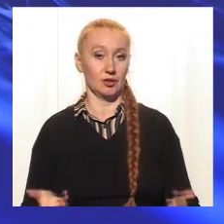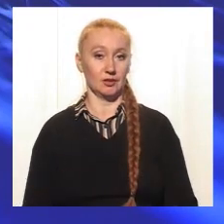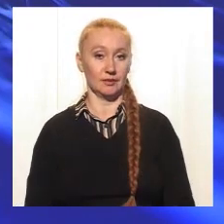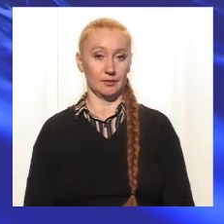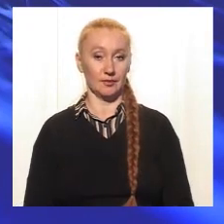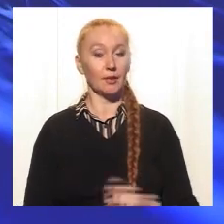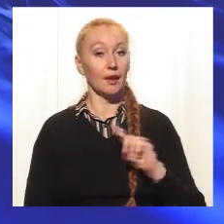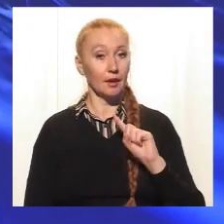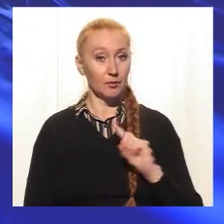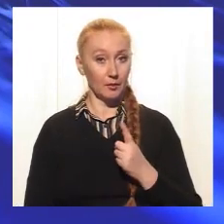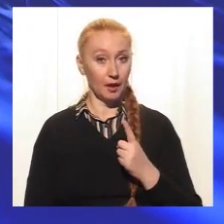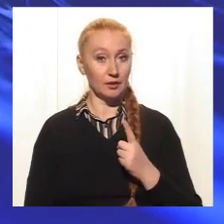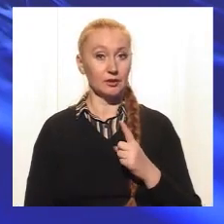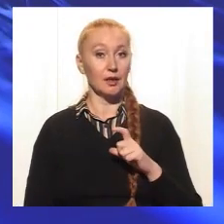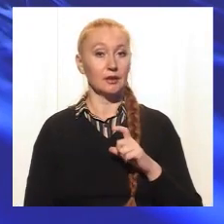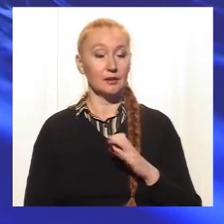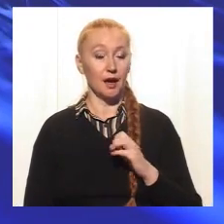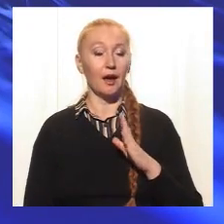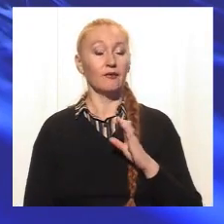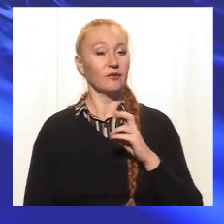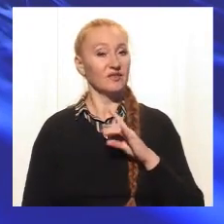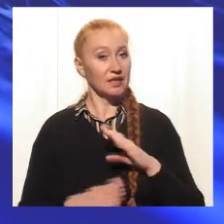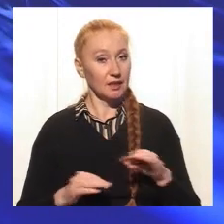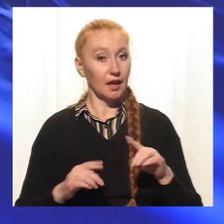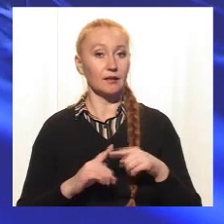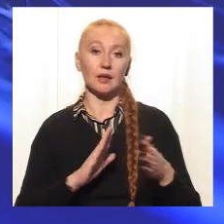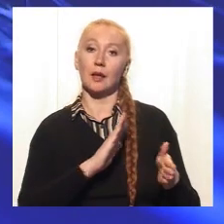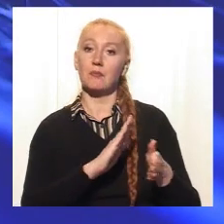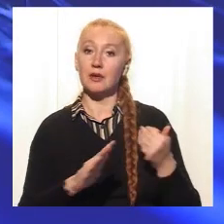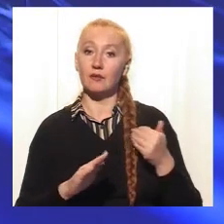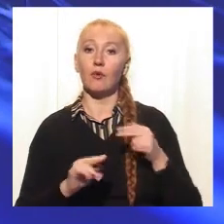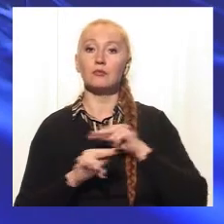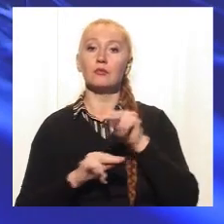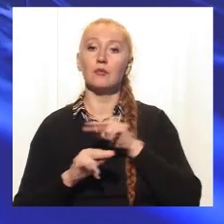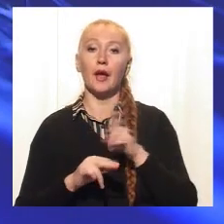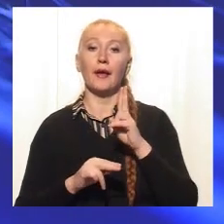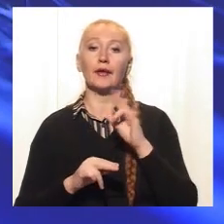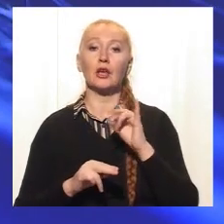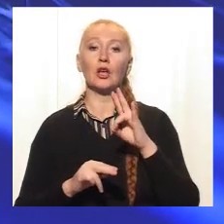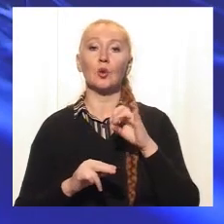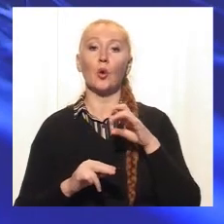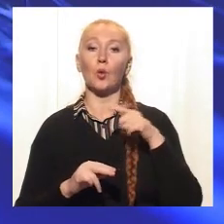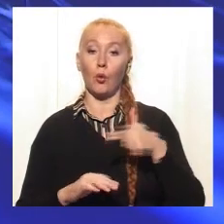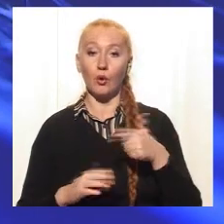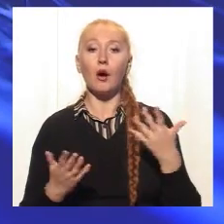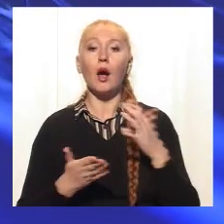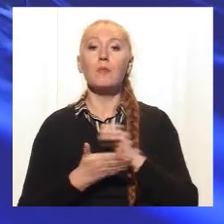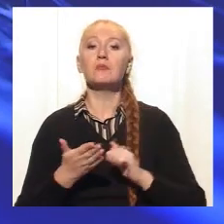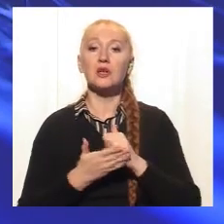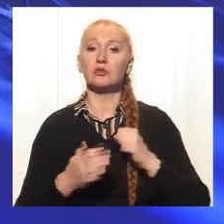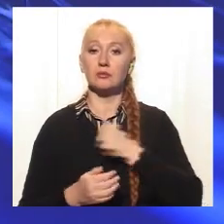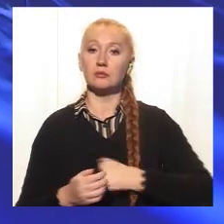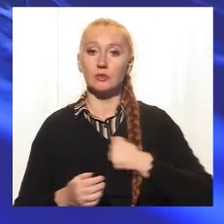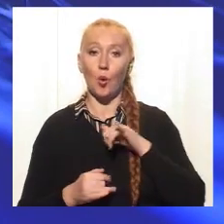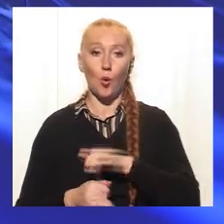Перш за все, потрібно позвати кінолога, який буде розбиратися з причиною агресії.